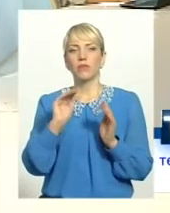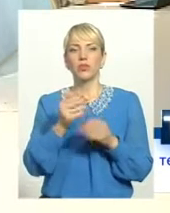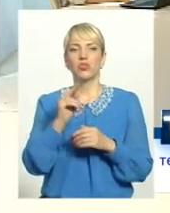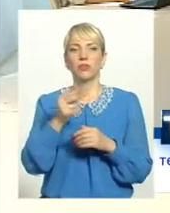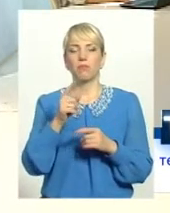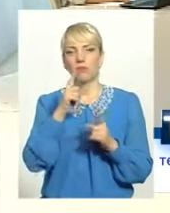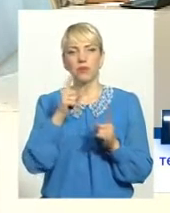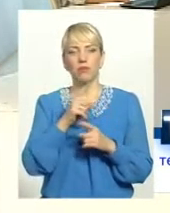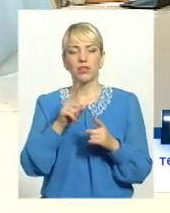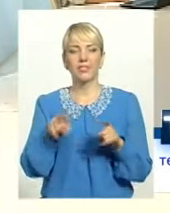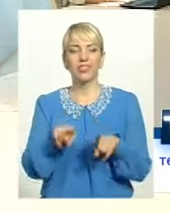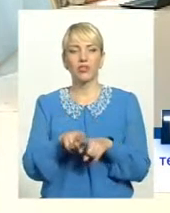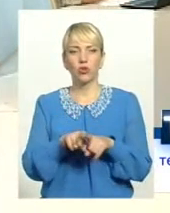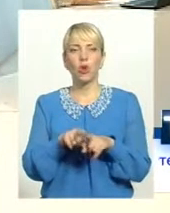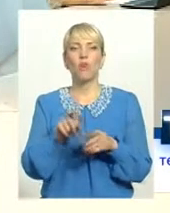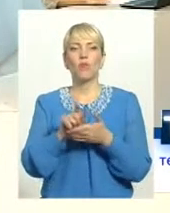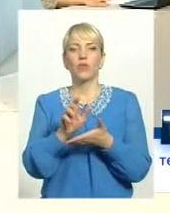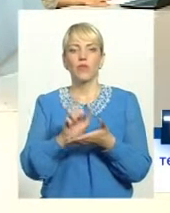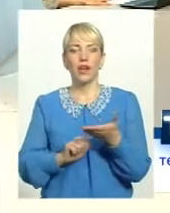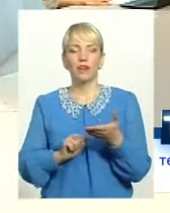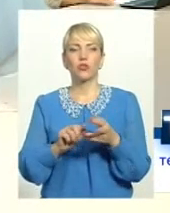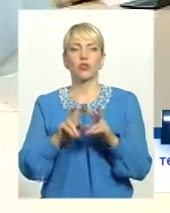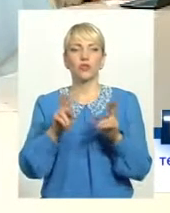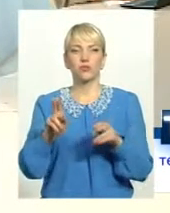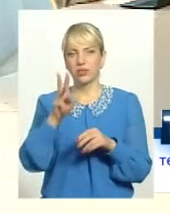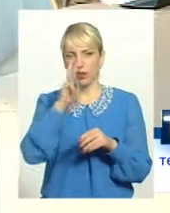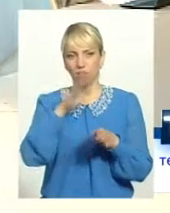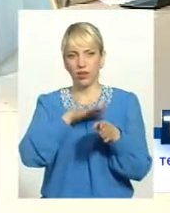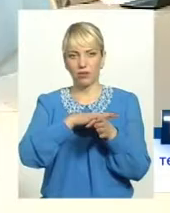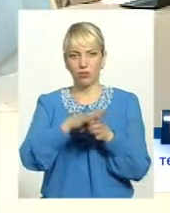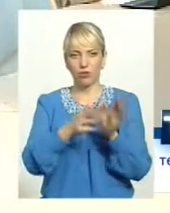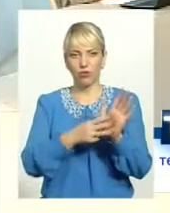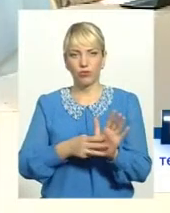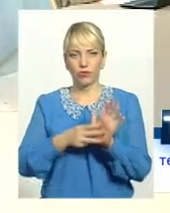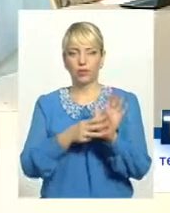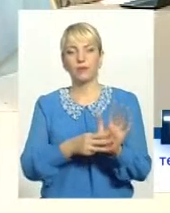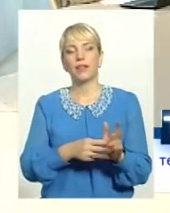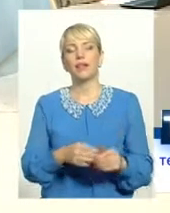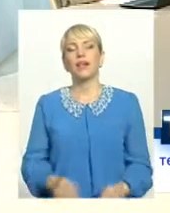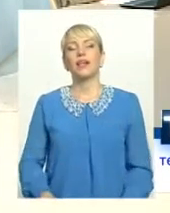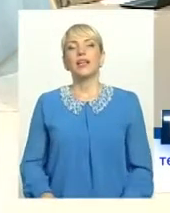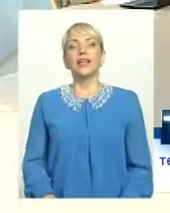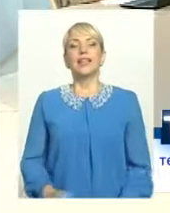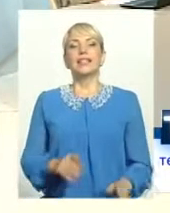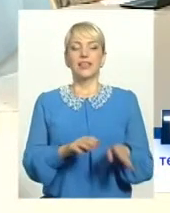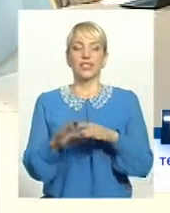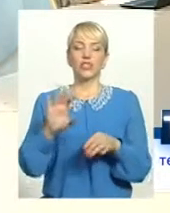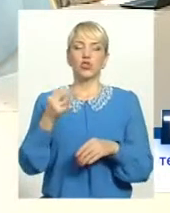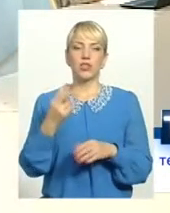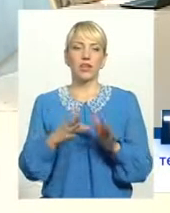Тому що податок все рівно сплатити може. Це перший крок. Марія Францівна, разом з тим, єдиний соціальний внесок це мінімум.